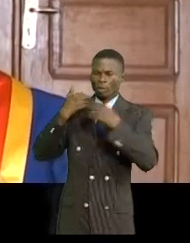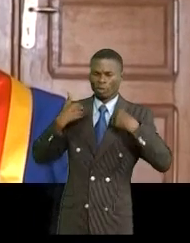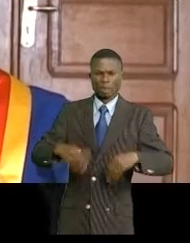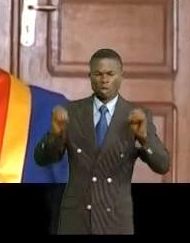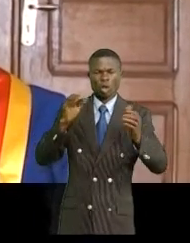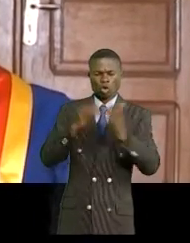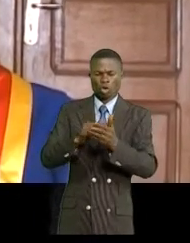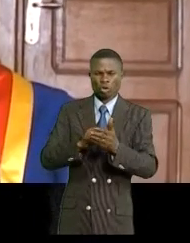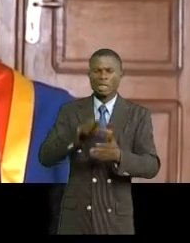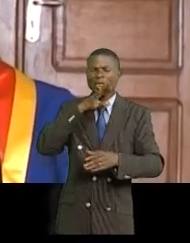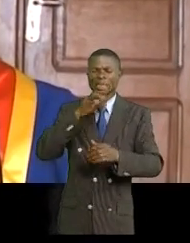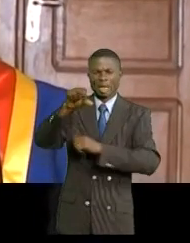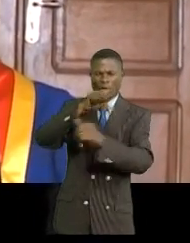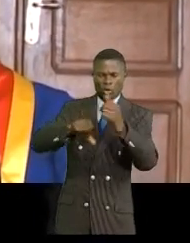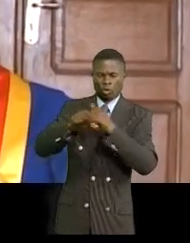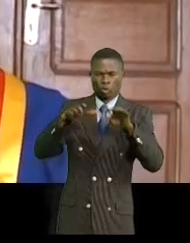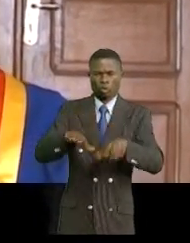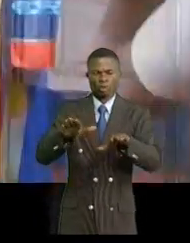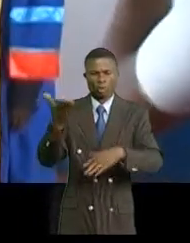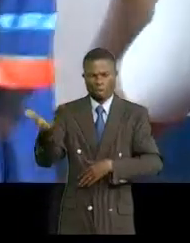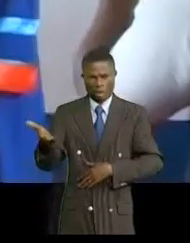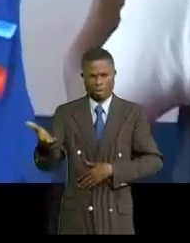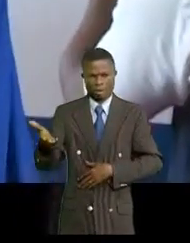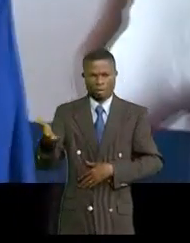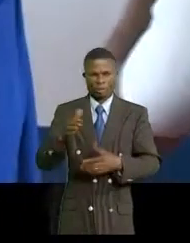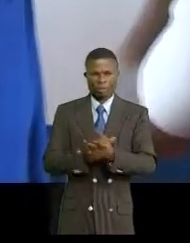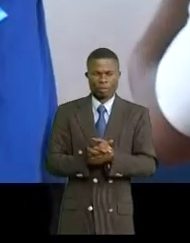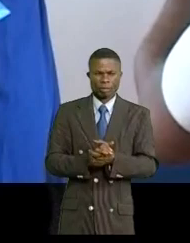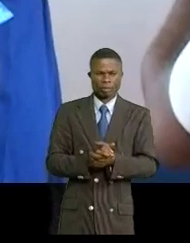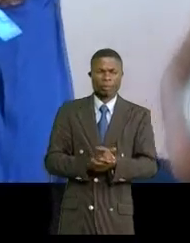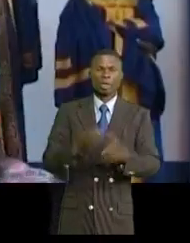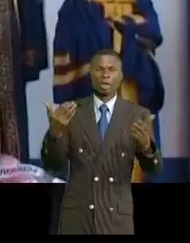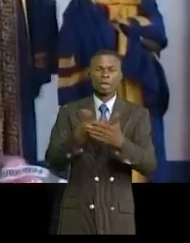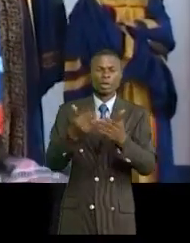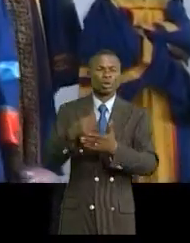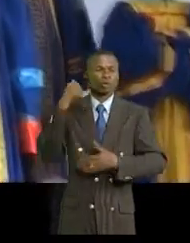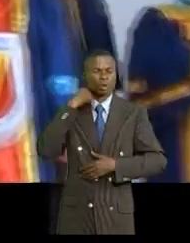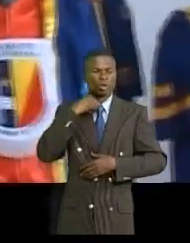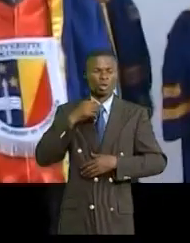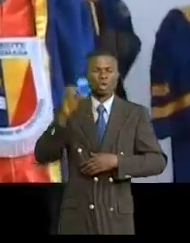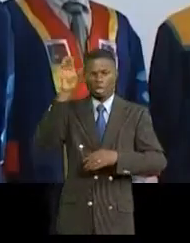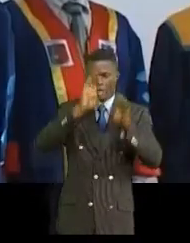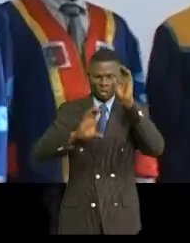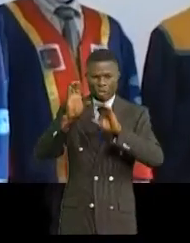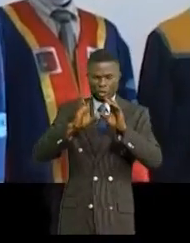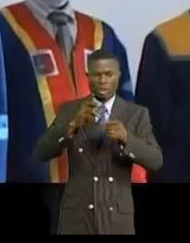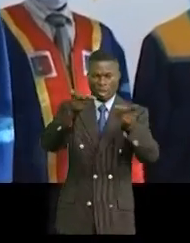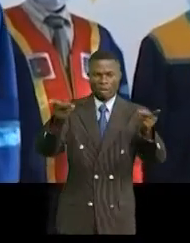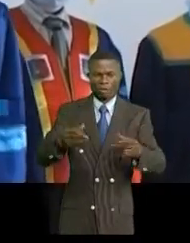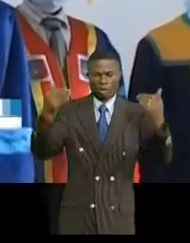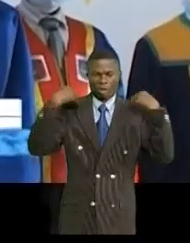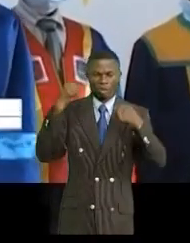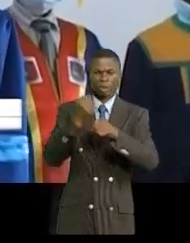tout ce qui est écosystème aquatique. Nouveau docteur en sciences de l'environnement, le chef des travaux,